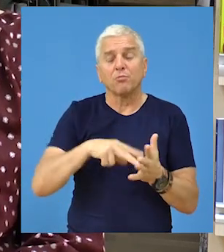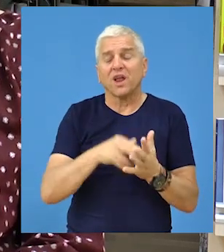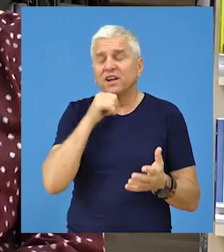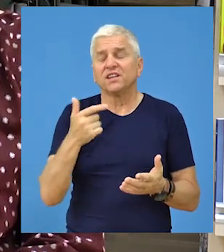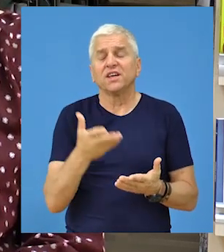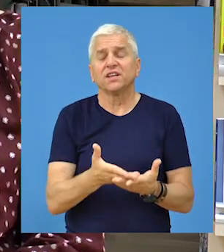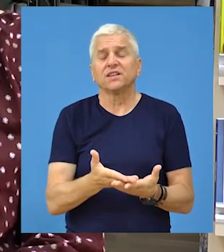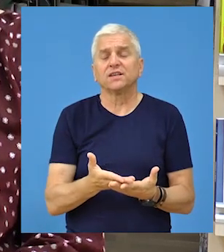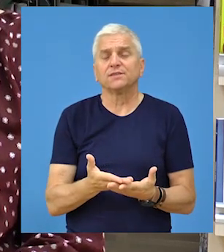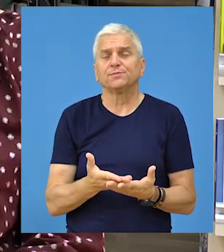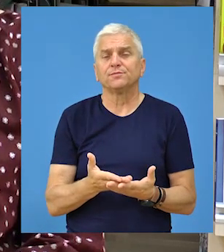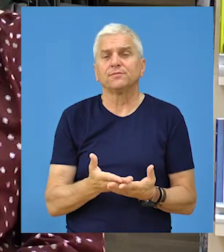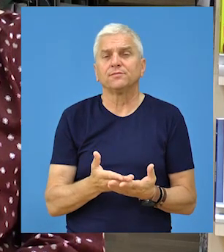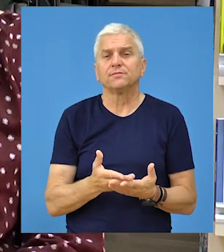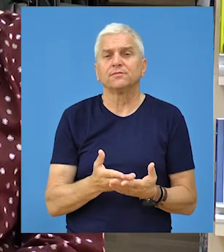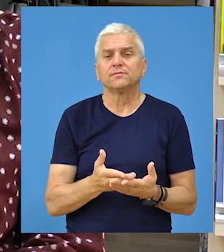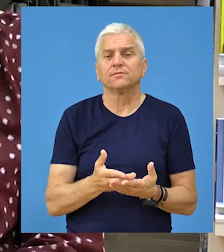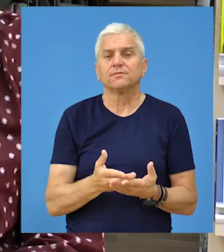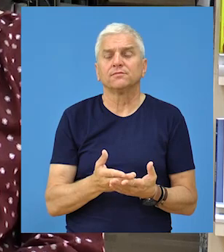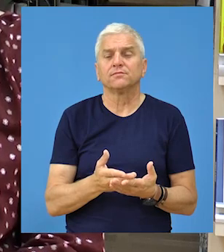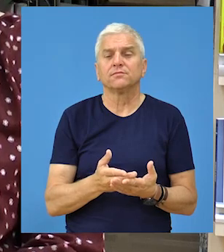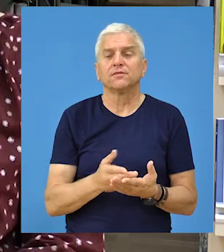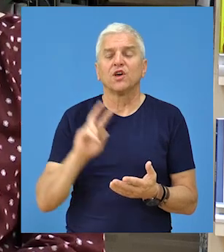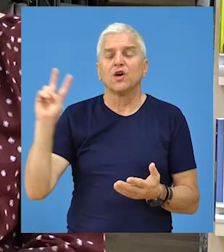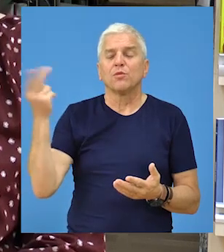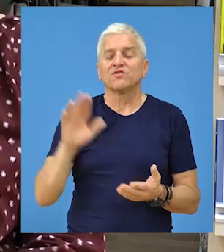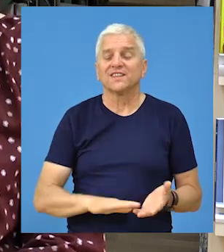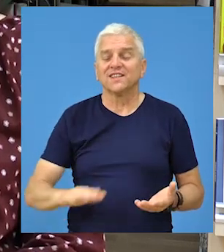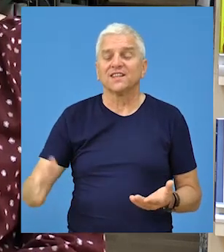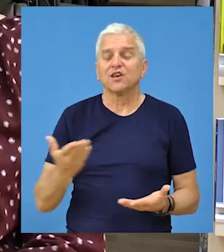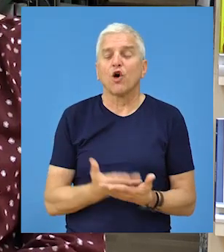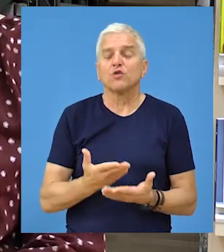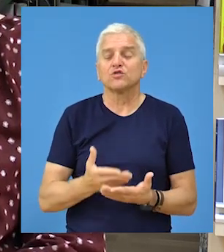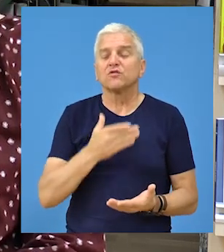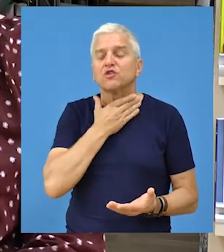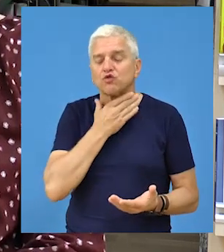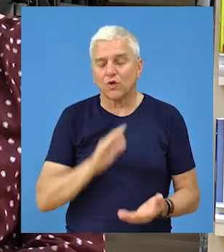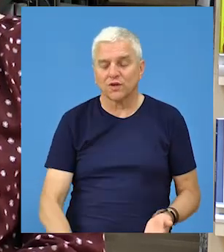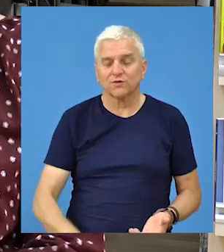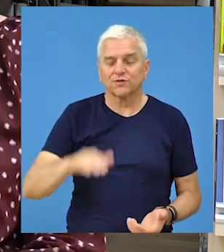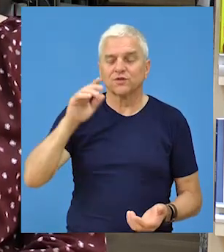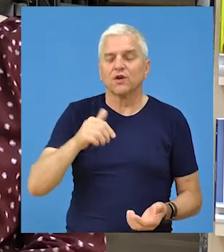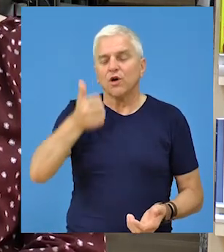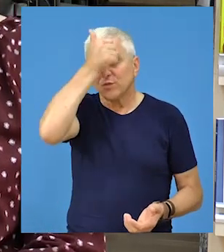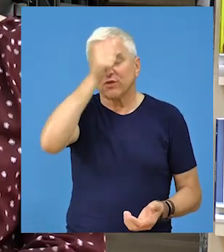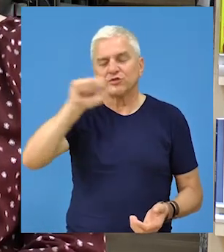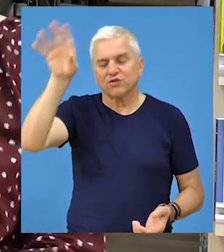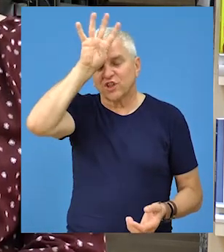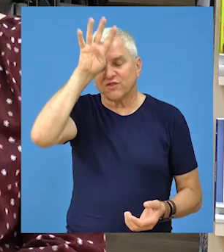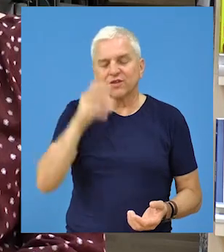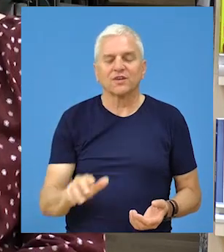takva da će se pozvati deca osnovnoškolskog uzrasta od 1. do 4.